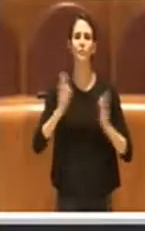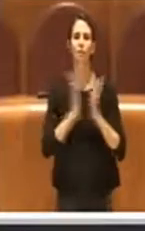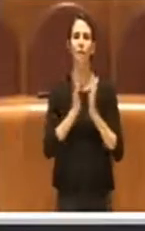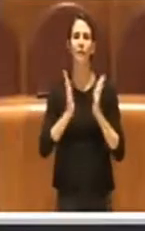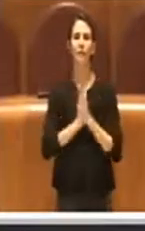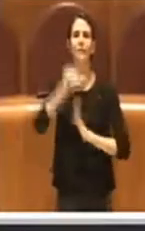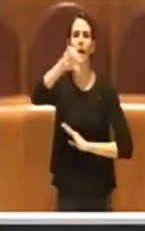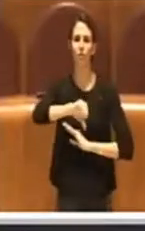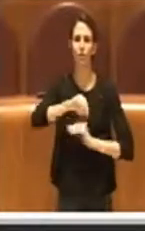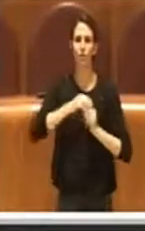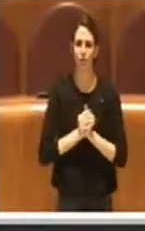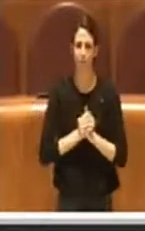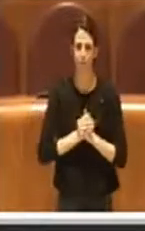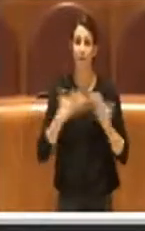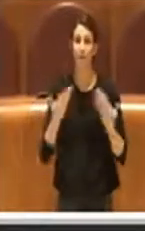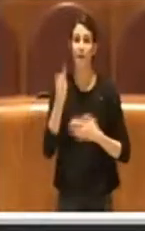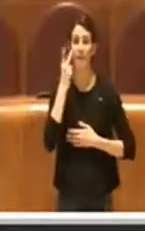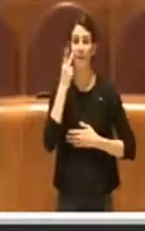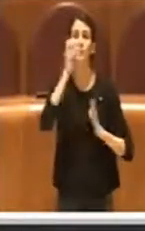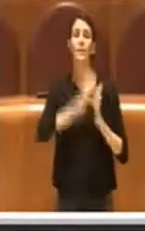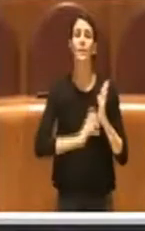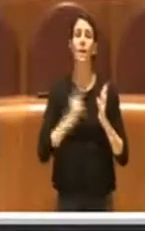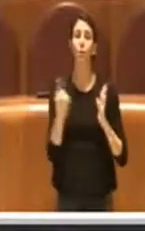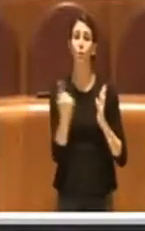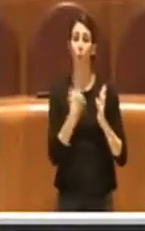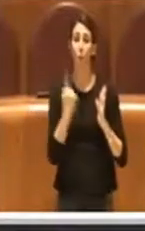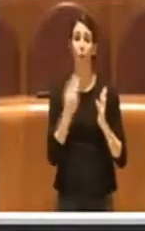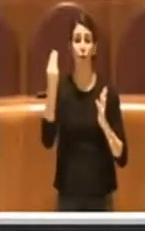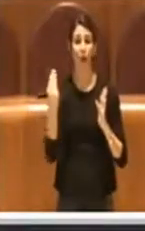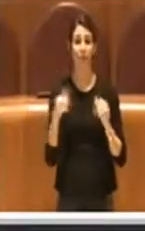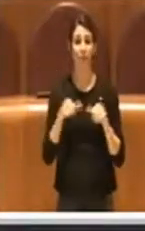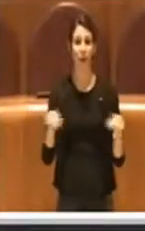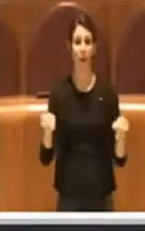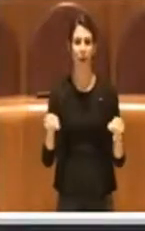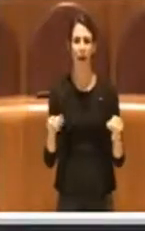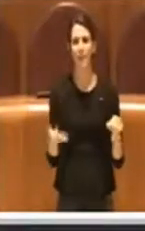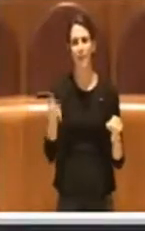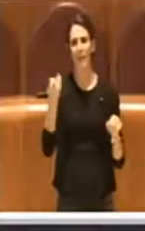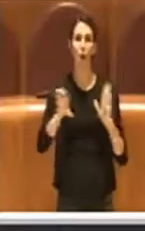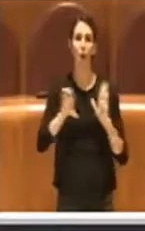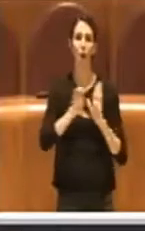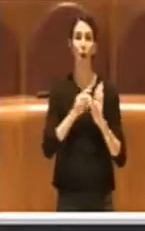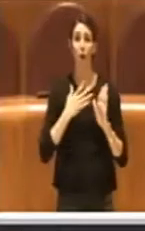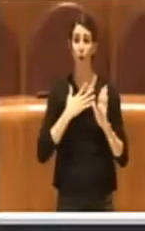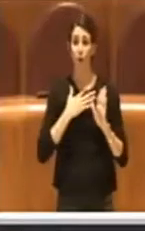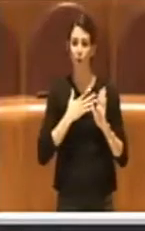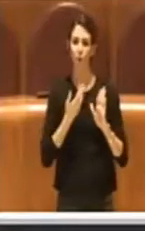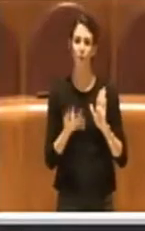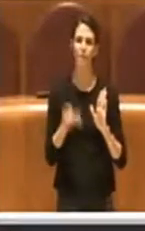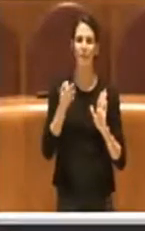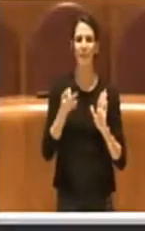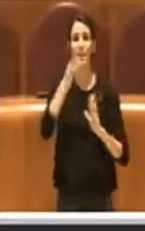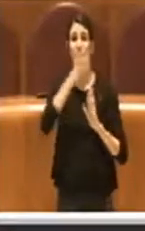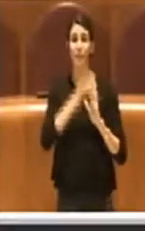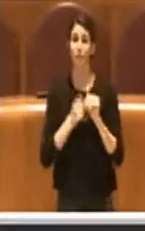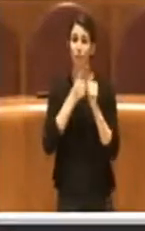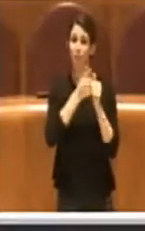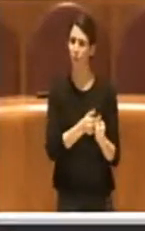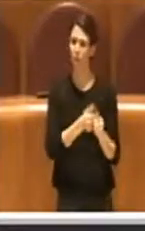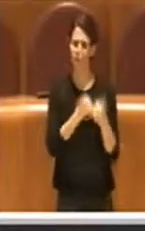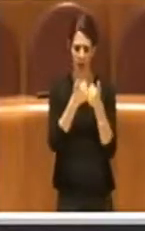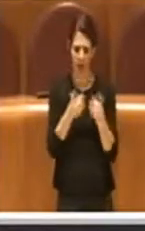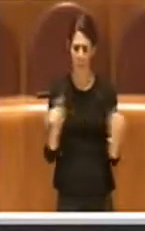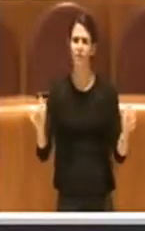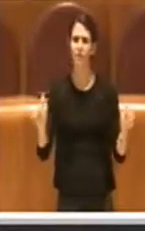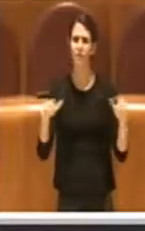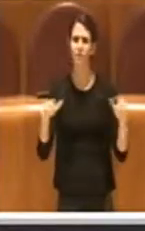testo unico degli enti locali che è un po' la nostra costituzione o comunque la nostra linea guida non fa distinzione tra consiglieri